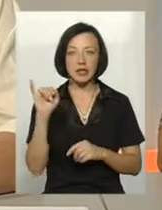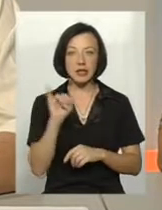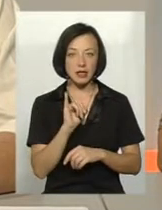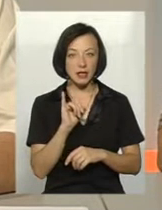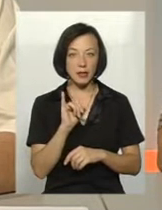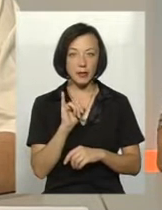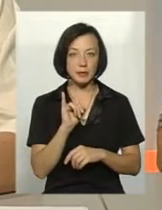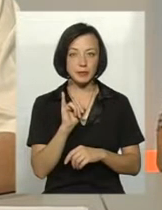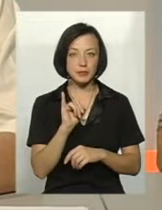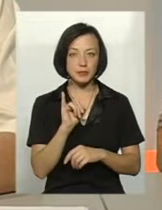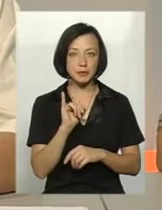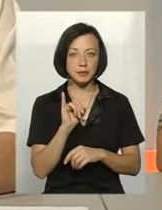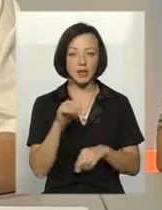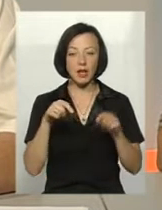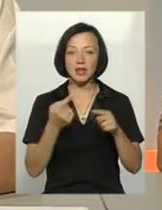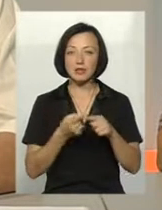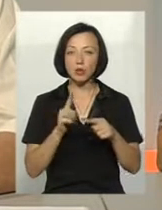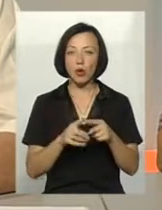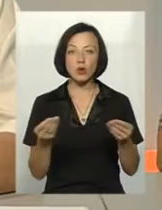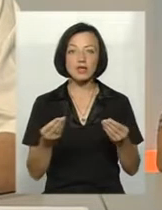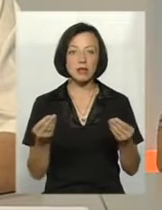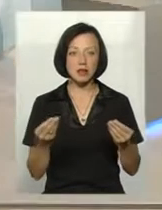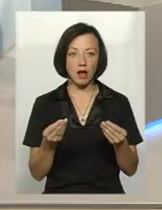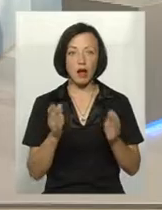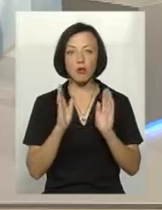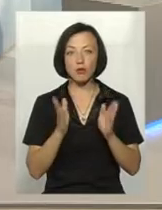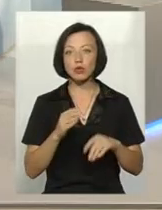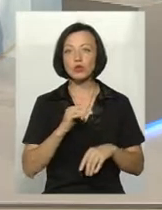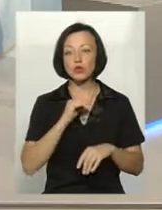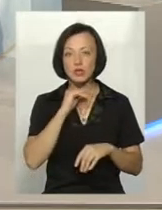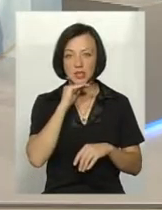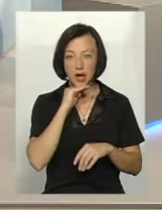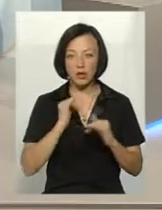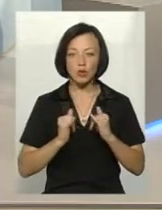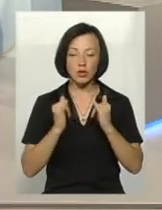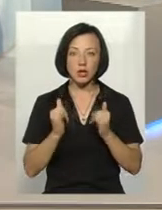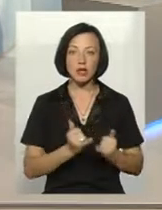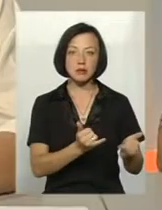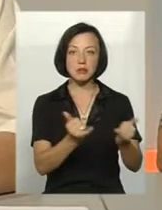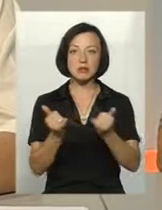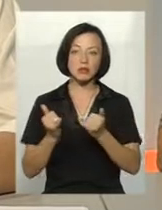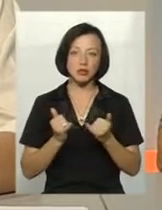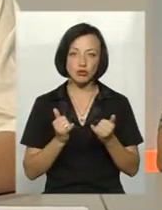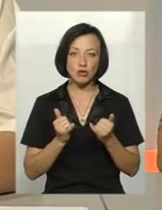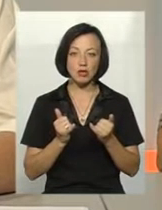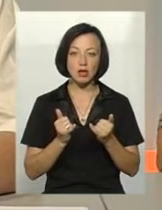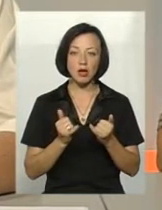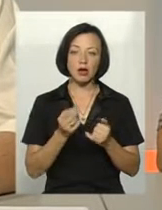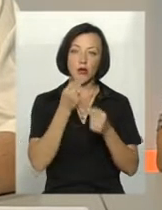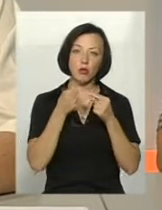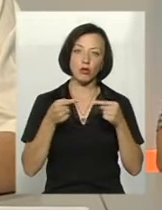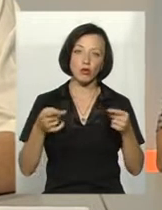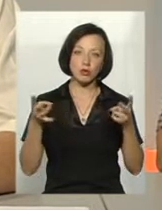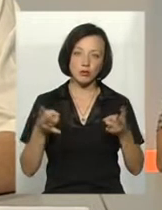цього зерна буде досить достатньо для забезпечення як продовольчих